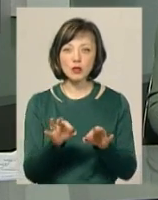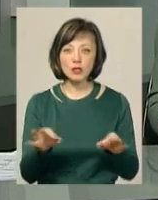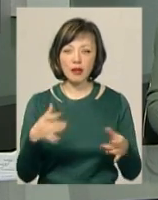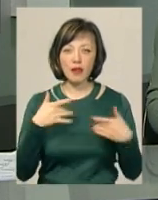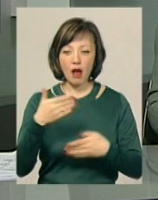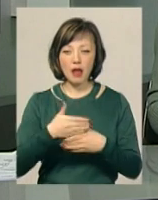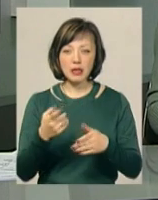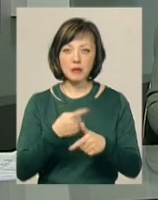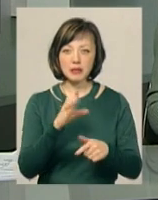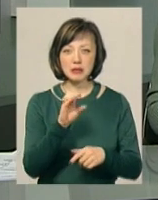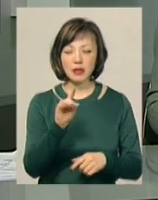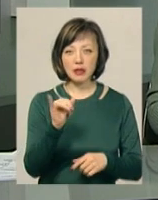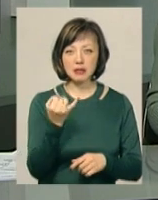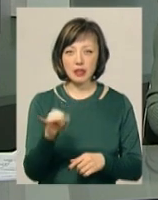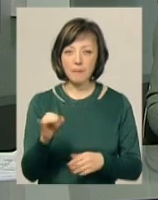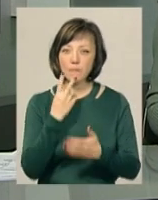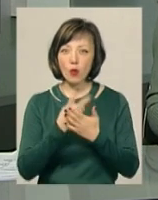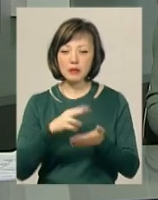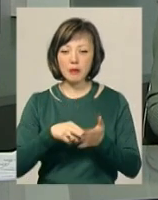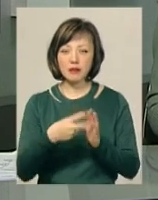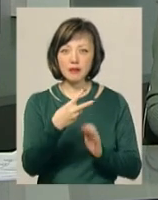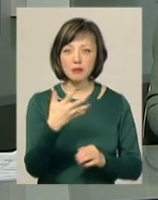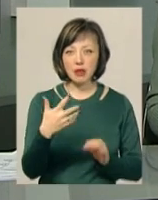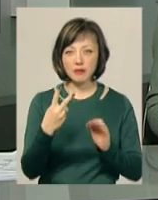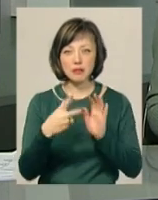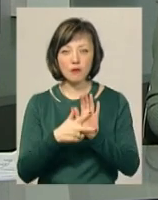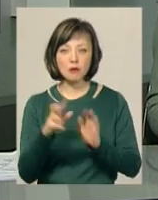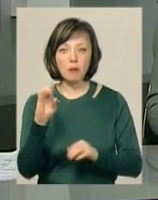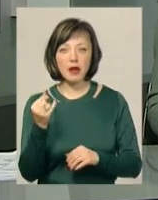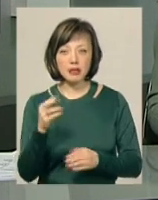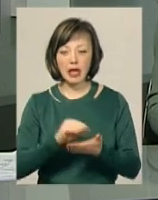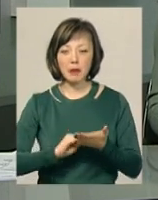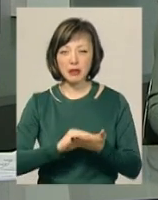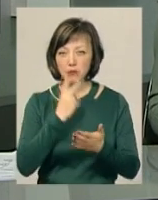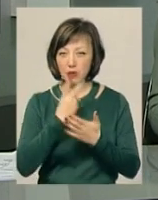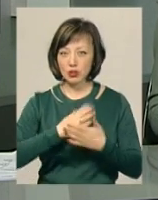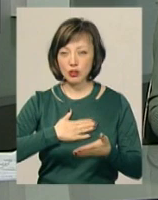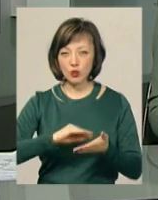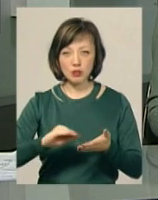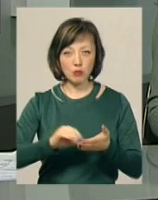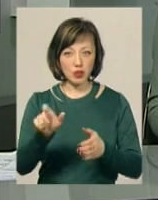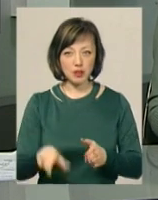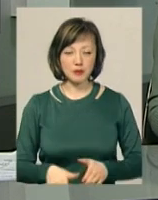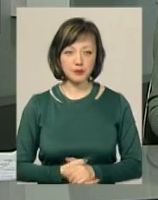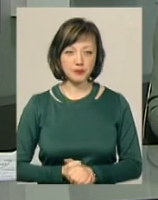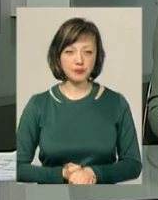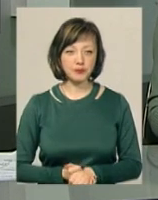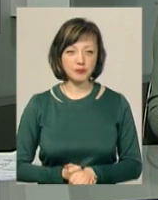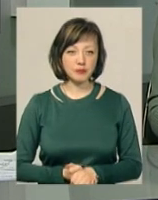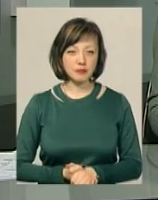Старицького. Прем'єрні покази заплановані на 25-28 березня, а репетицію бачила моя колега Тетяна Ворожцова.